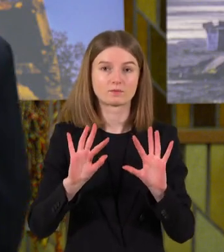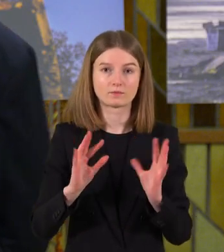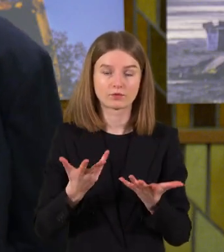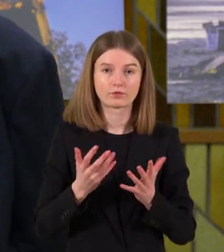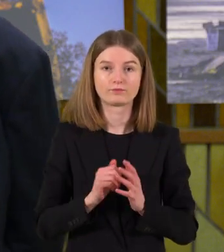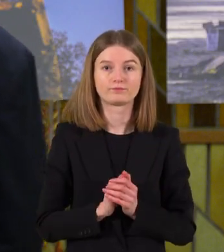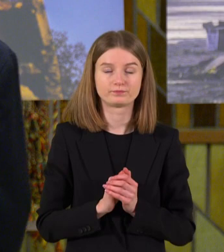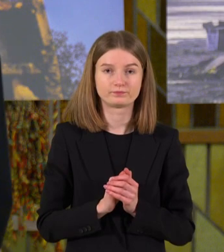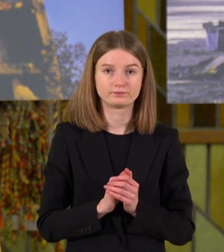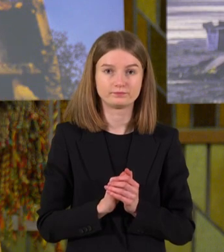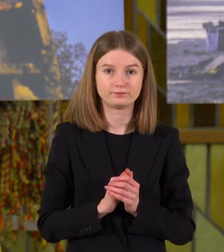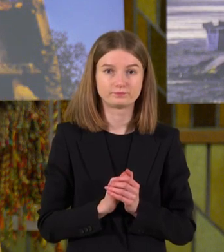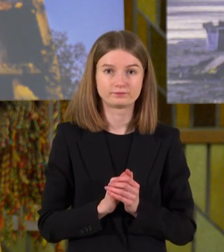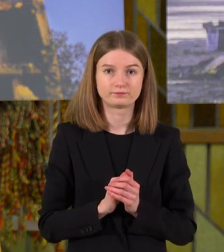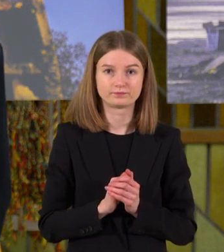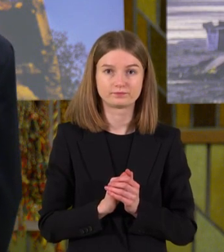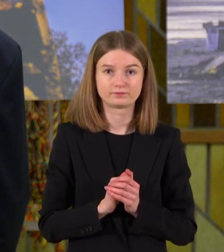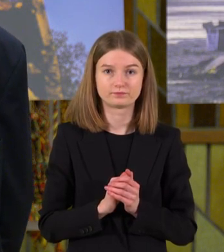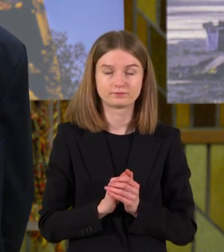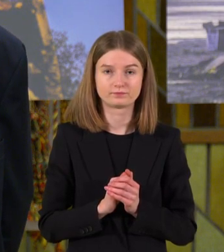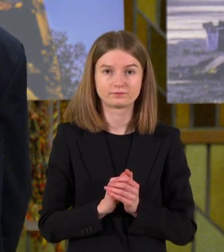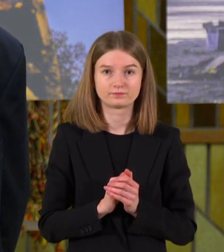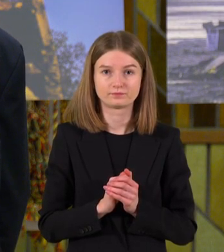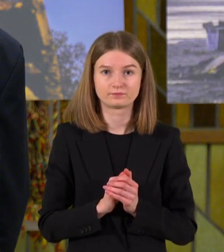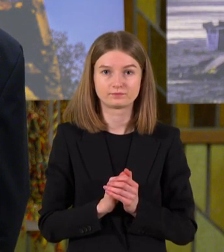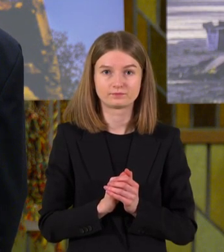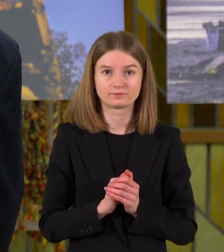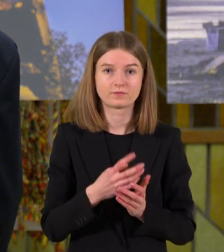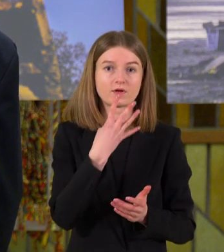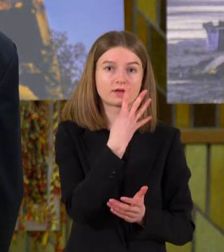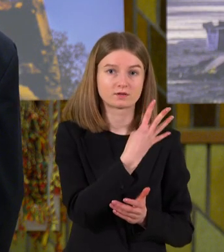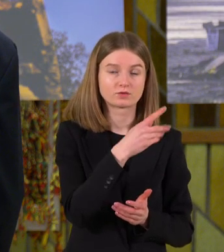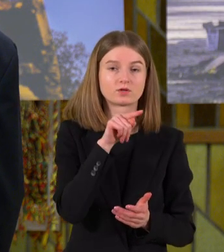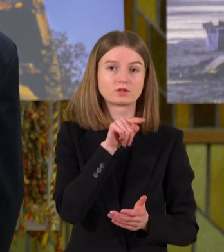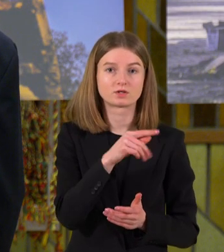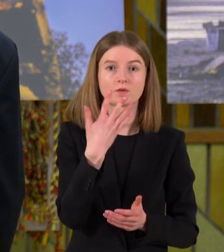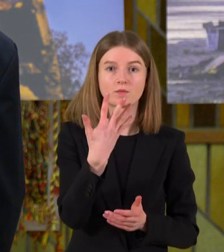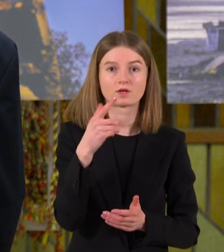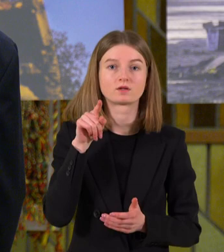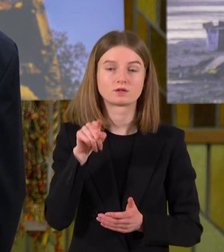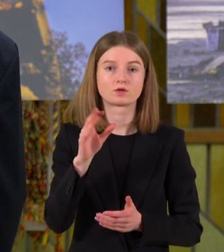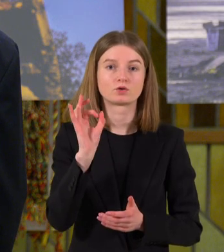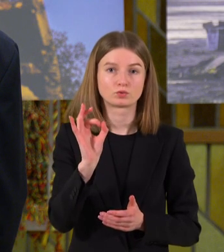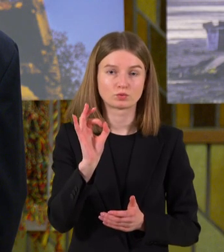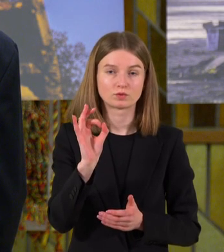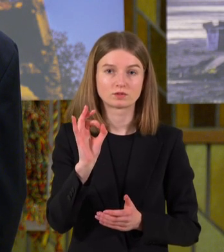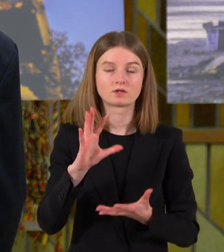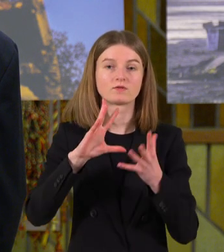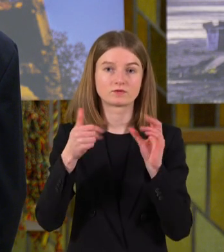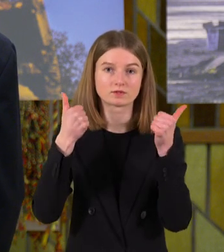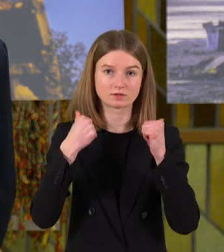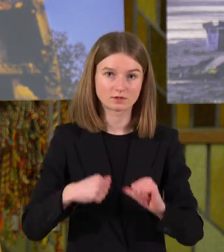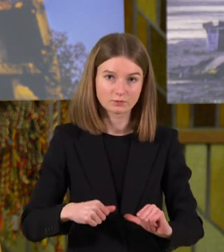.5.0 viskas ramu.